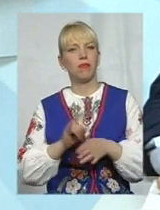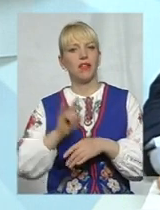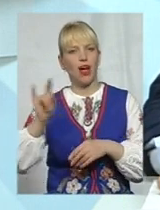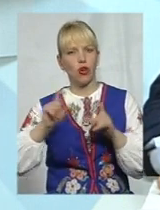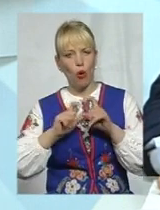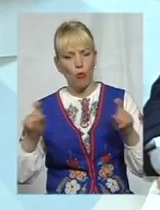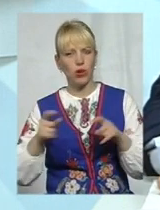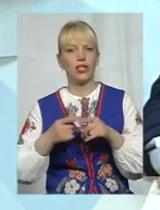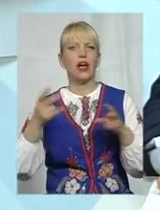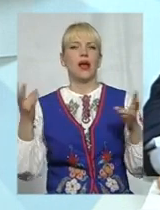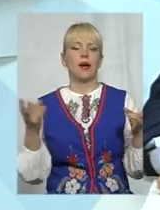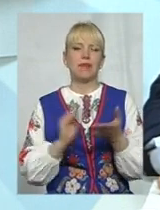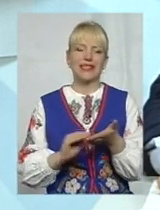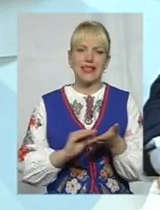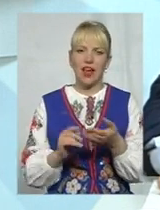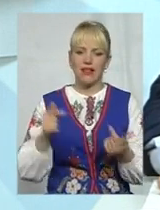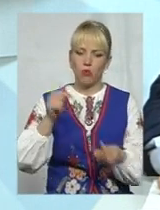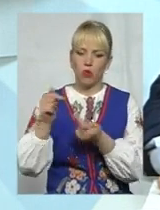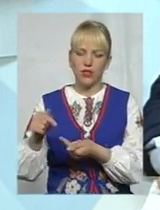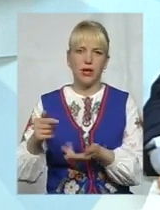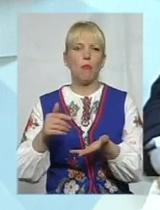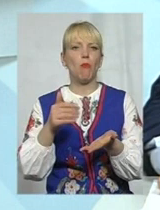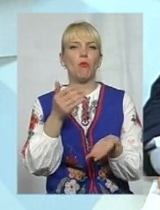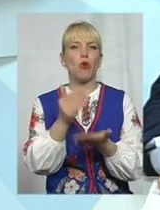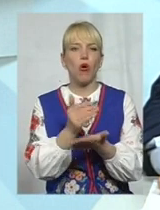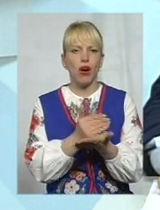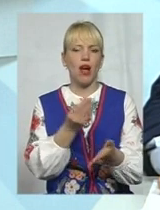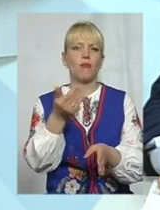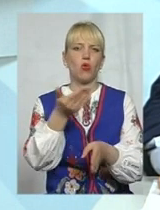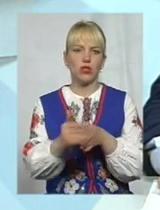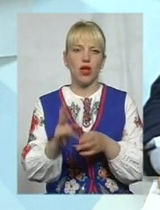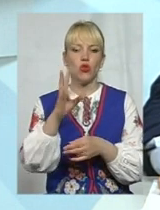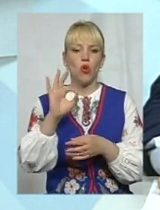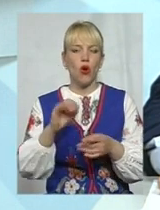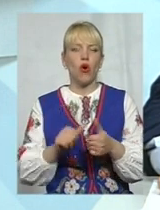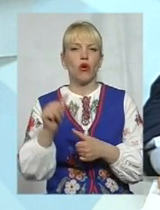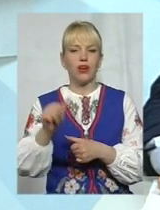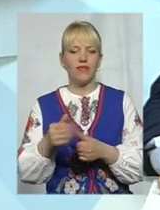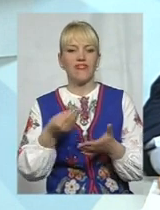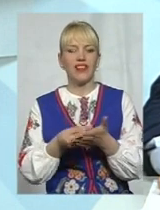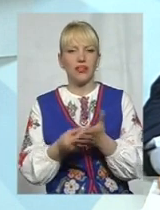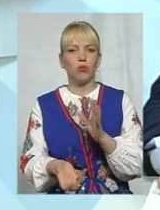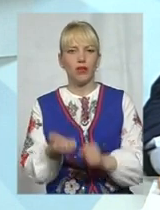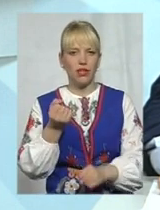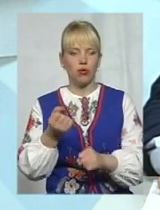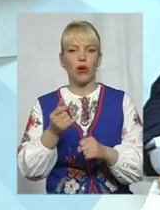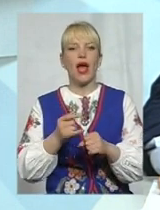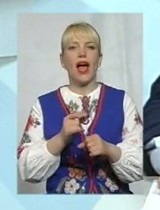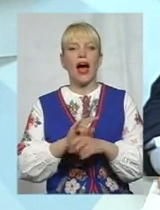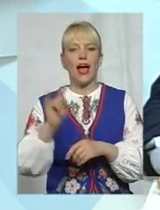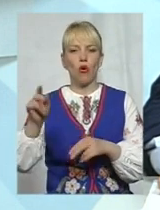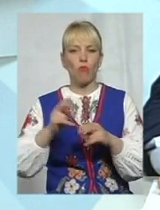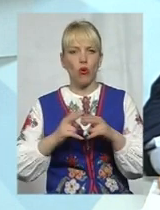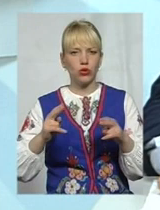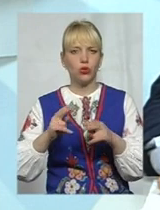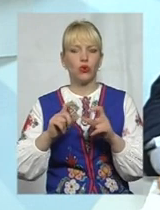відповідні програми, відділяли відповідні кошти, але, знову ж таки, крім фінансової підтримки аеропорту Хмельницький, по виплаті